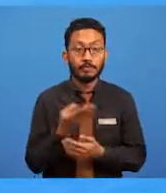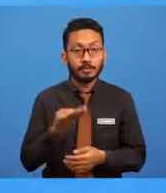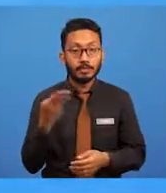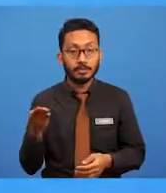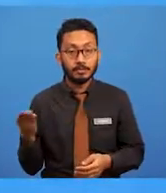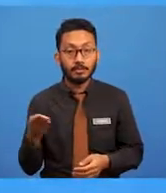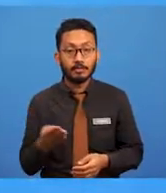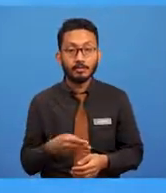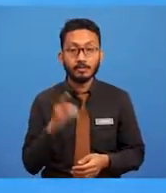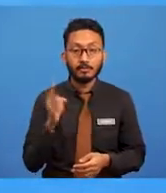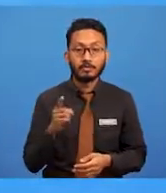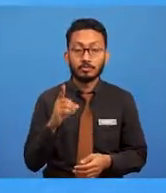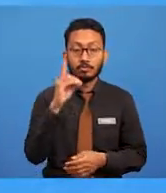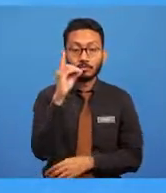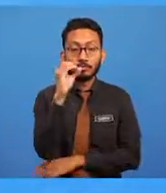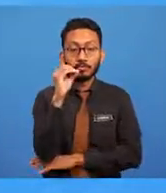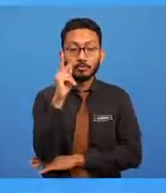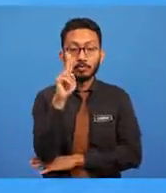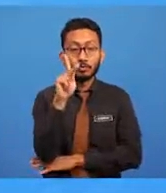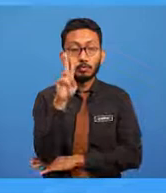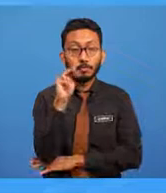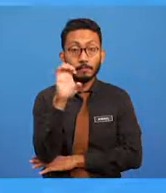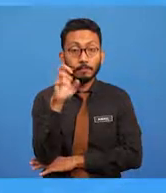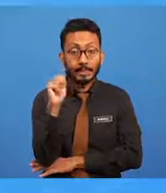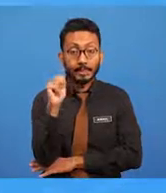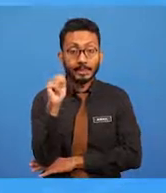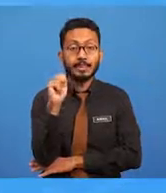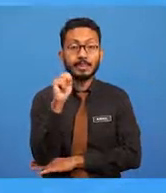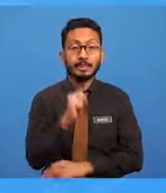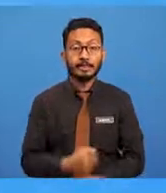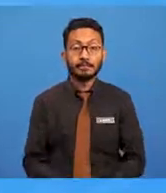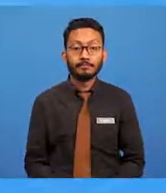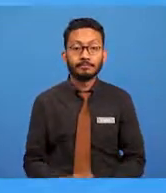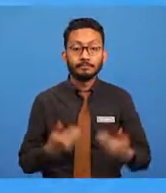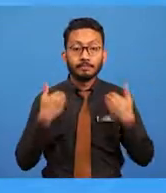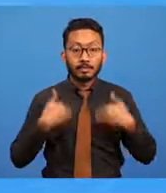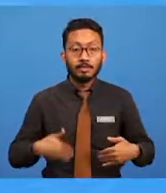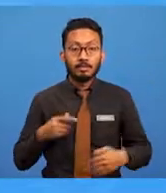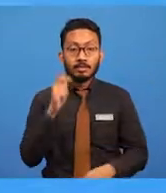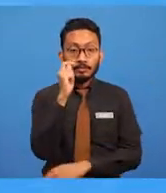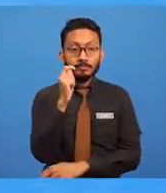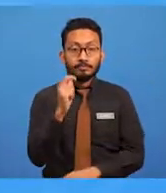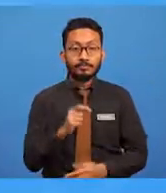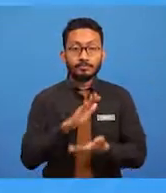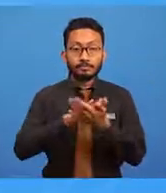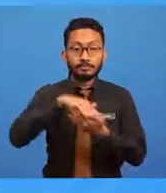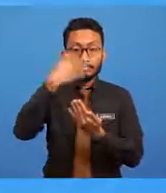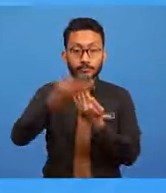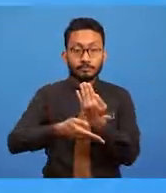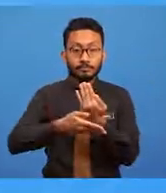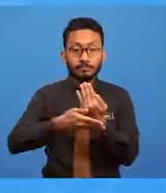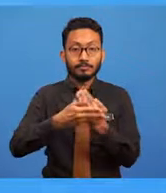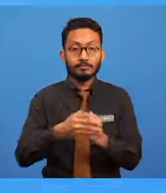perniagaan, invois, kemejati, diari, kelendar, kenderaan syarikat,